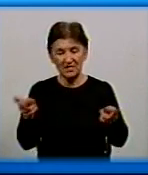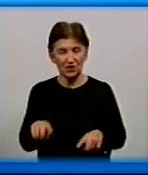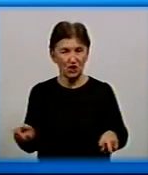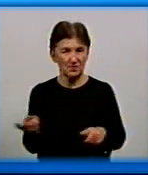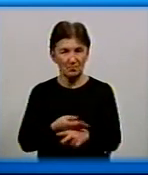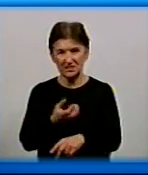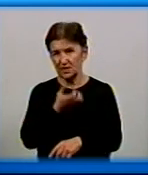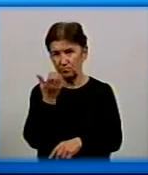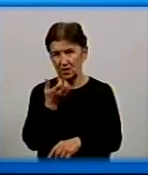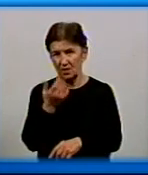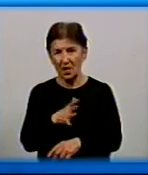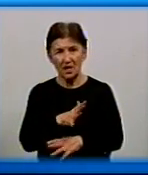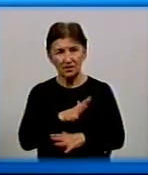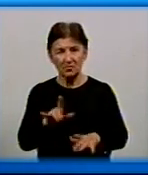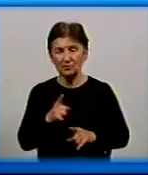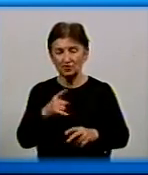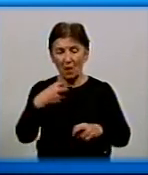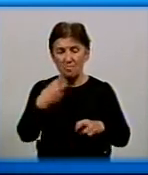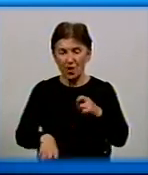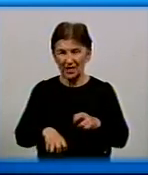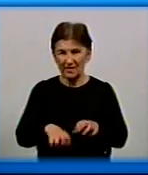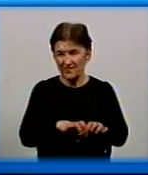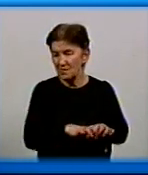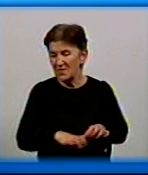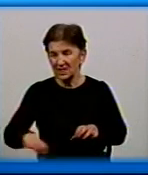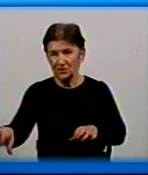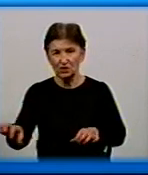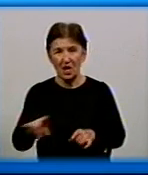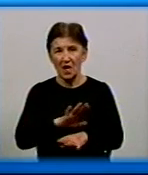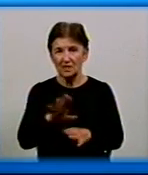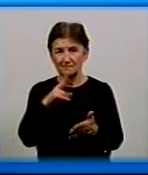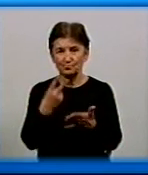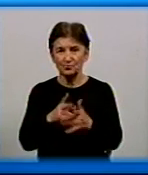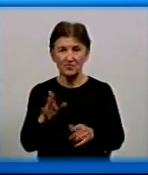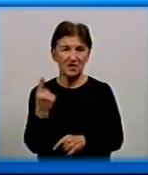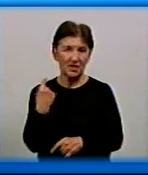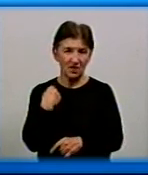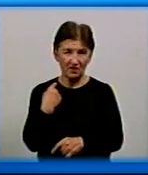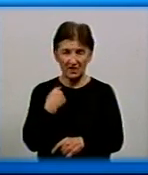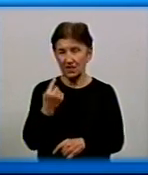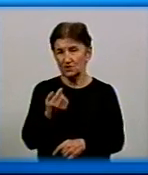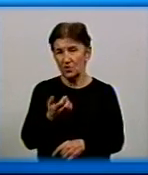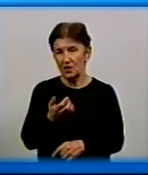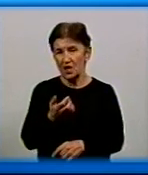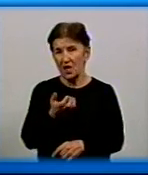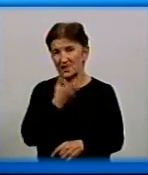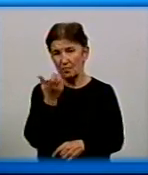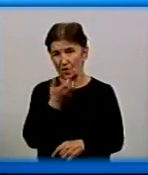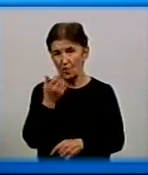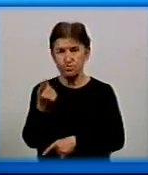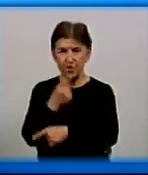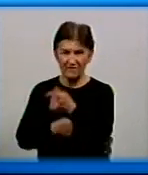інша. Тепла не було через пориви мереж. Зважаючи на те, що Кіровоград тепло повертають до комунальної власності, чи